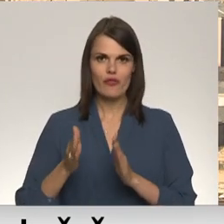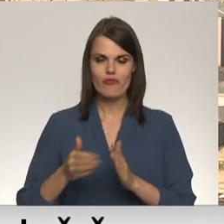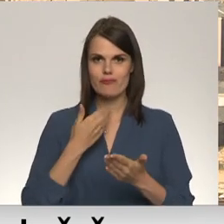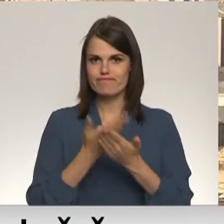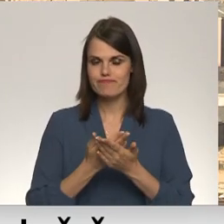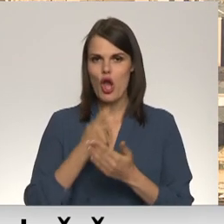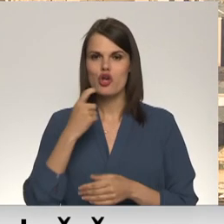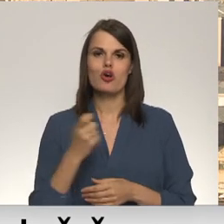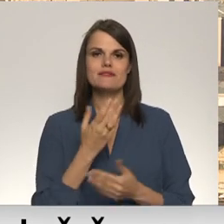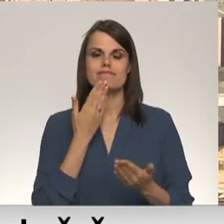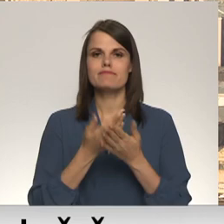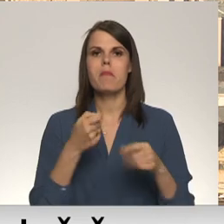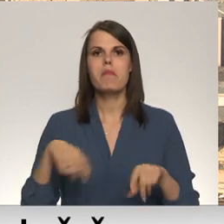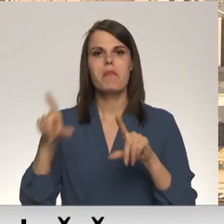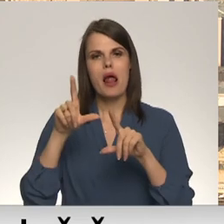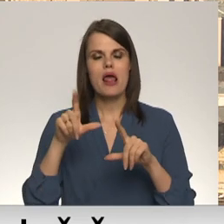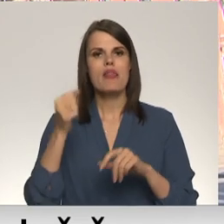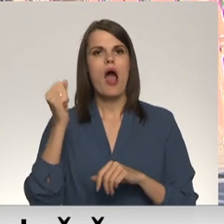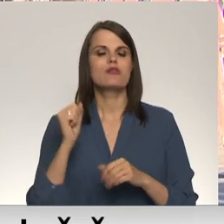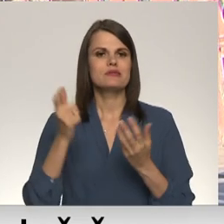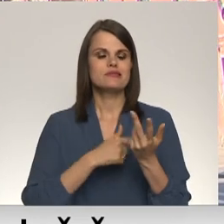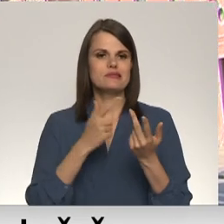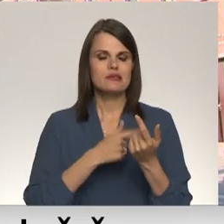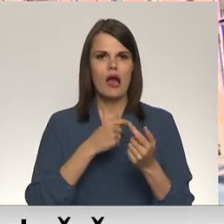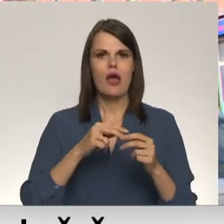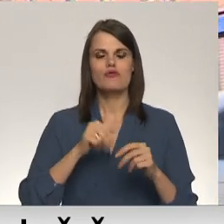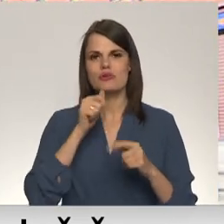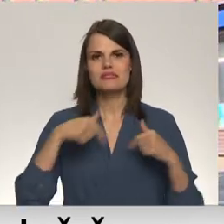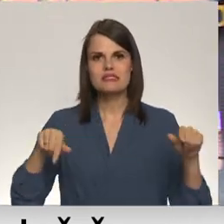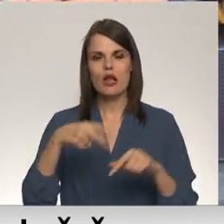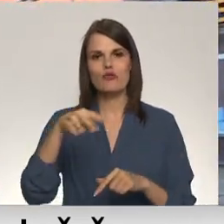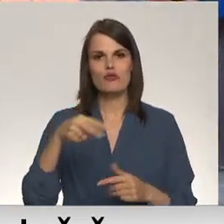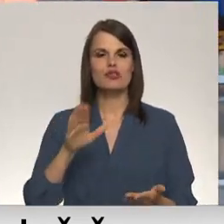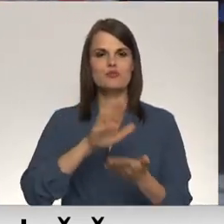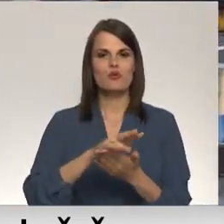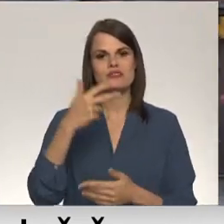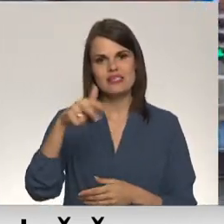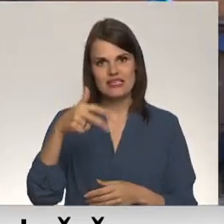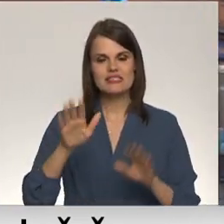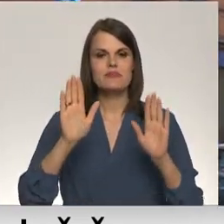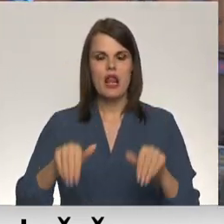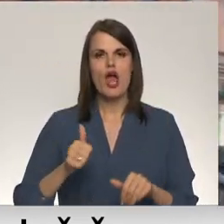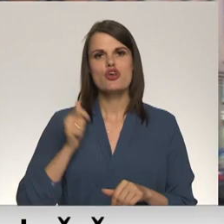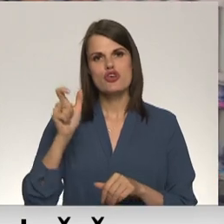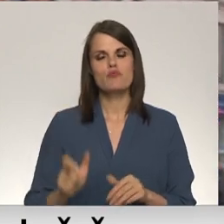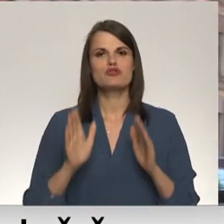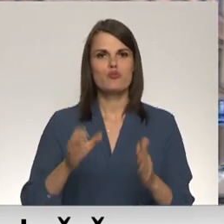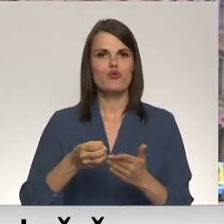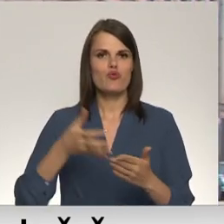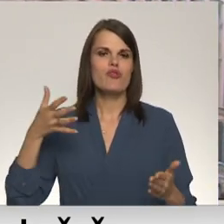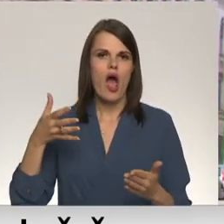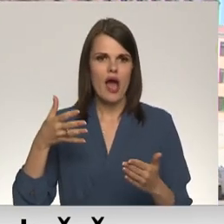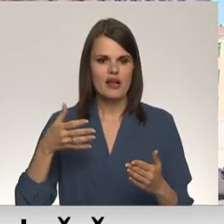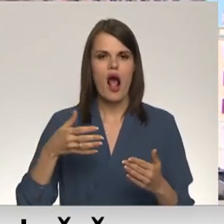Konservatīvi ierosina palielināt spēļu automātu skaitu zālē no 20 līdz 30, lai tādajā diepašniekam padarītu dārgāku